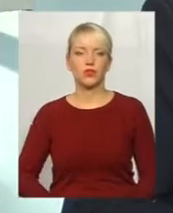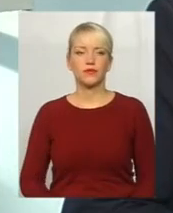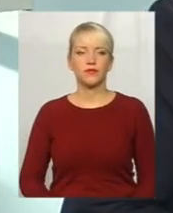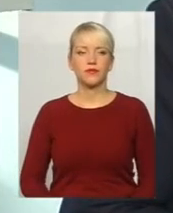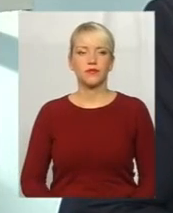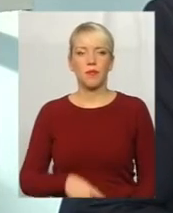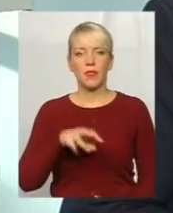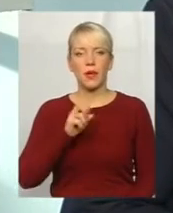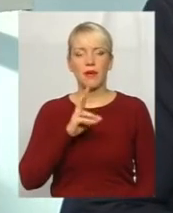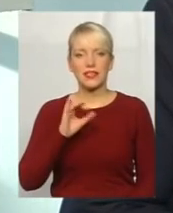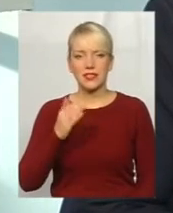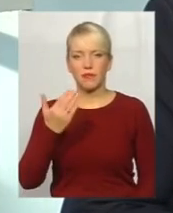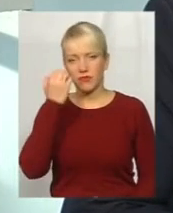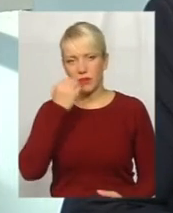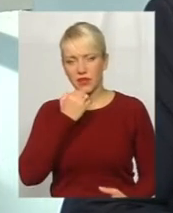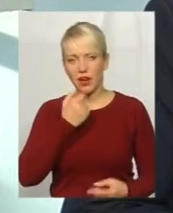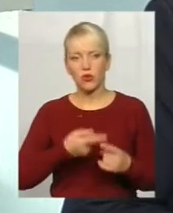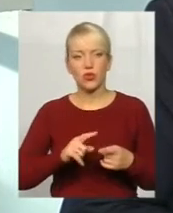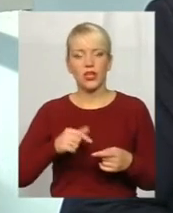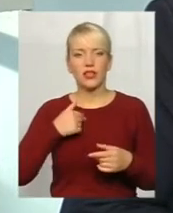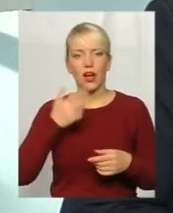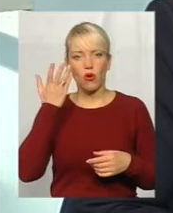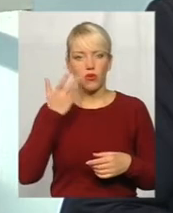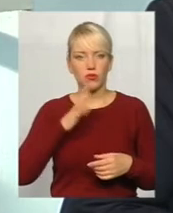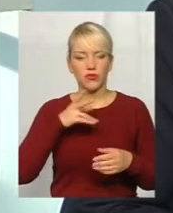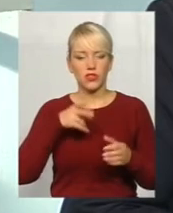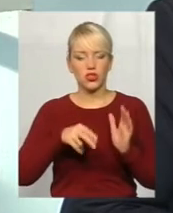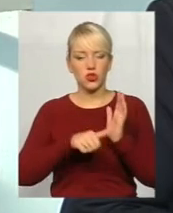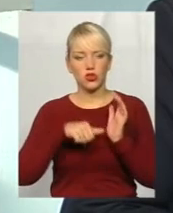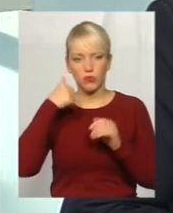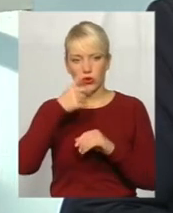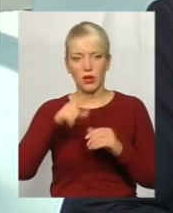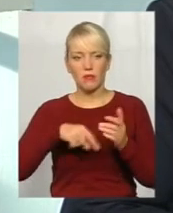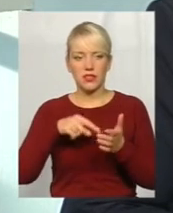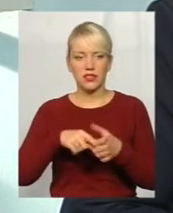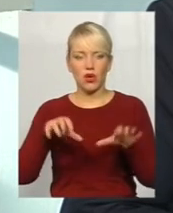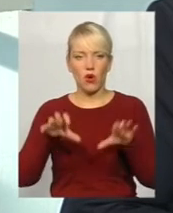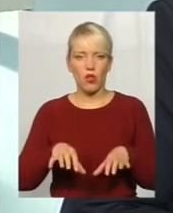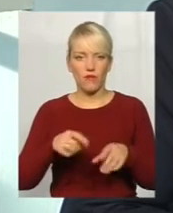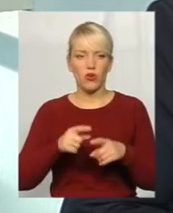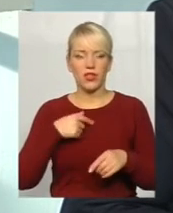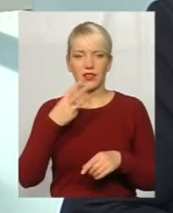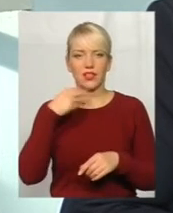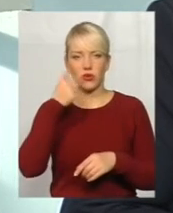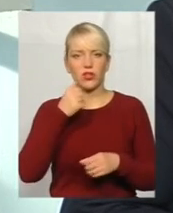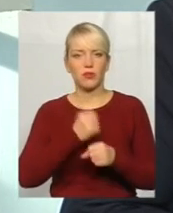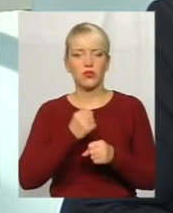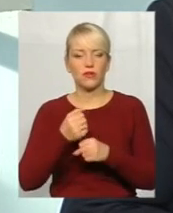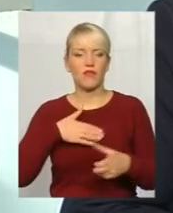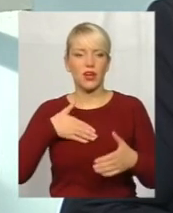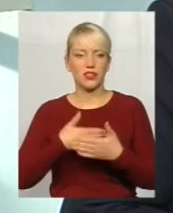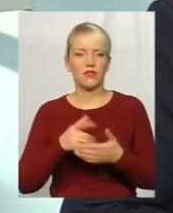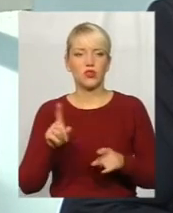Пану Максимову, дякую. Знаєте, я коли став в 2006 році міським головою, я три роки працював дуже активно,